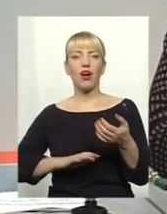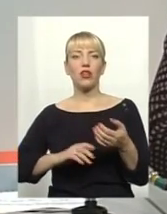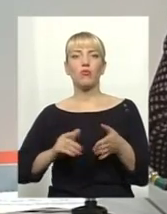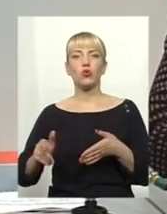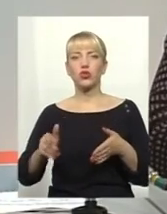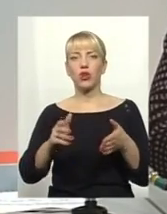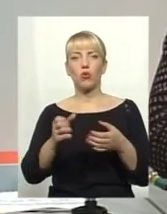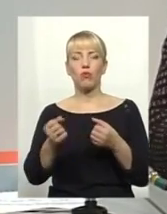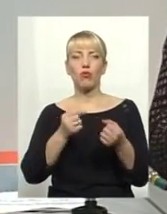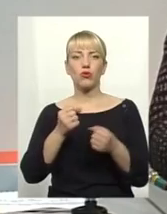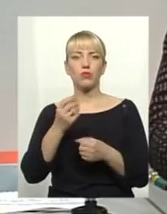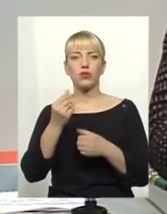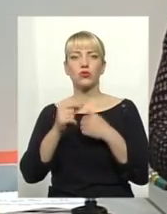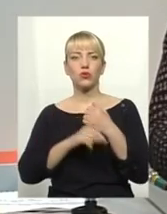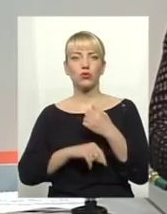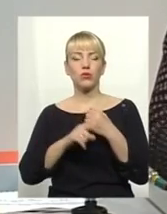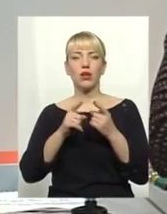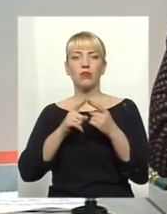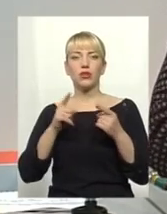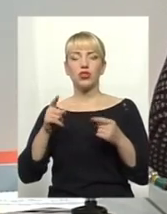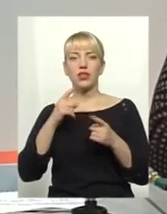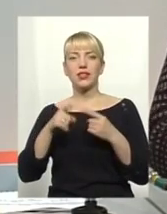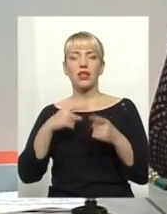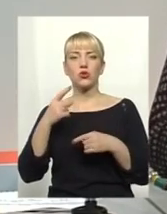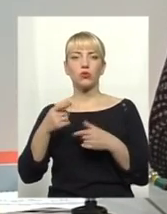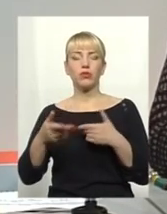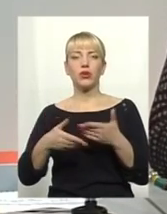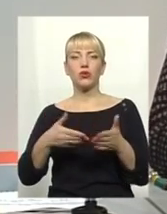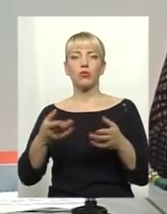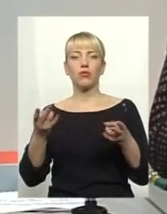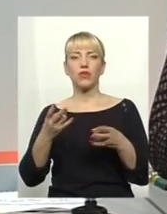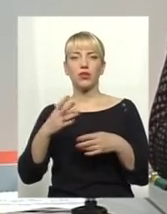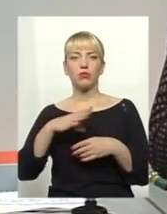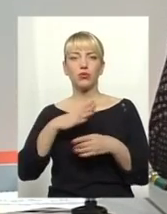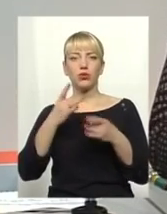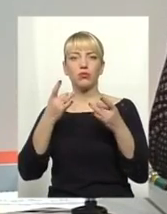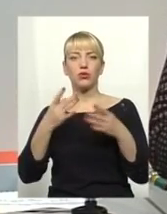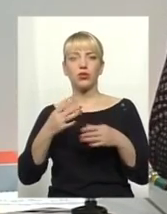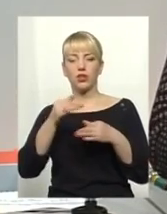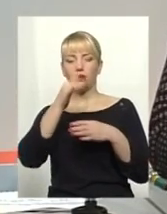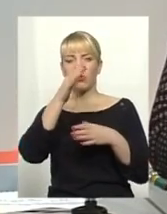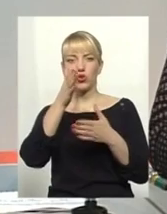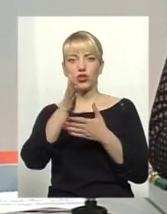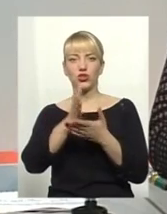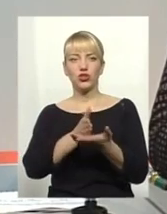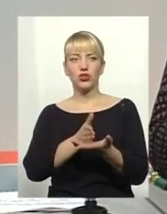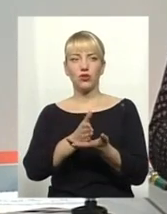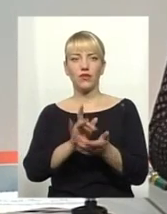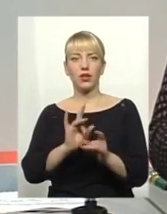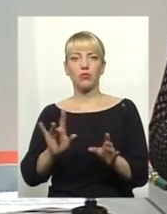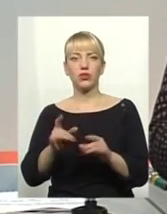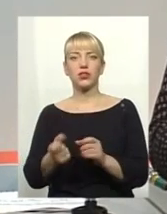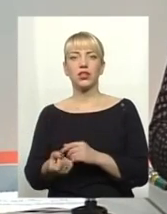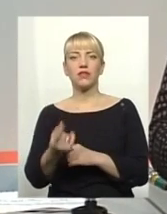корупцією. Під час наступних кроків має бути дуже просто. Не може чиновник пояснити,